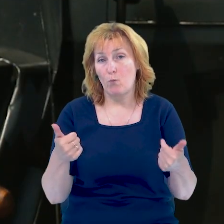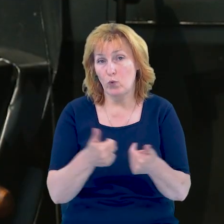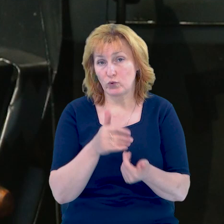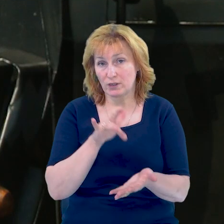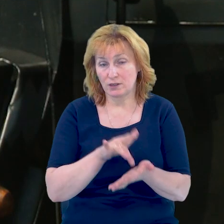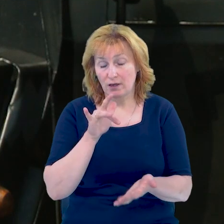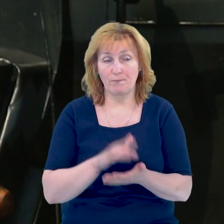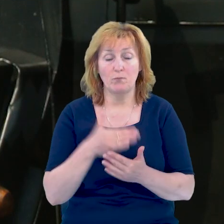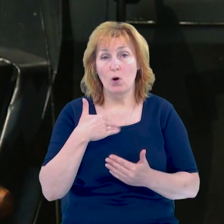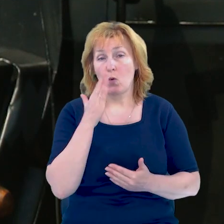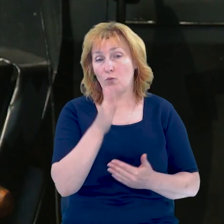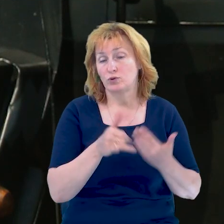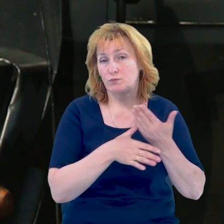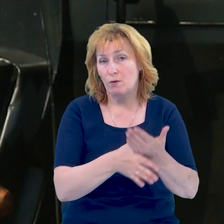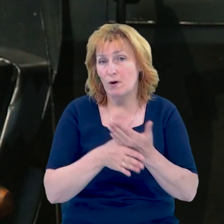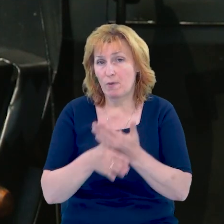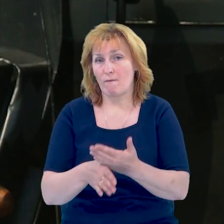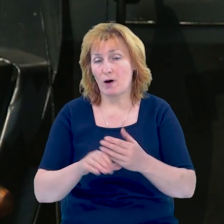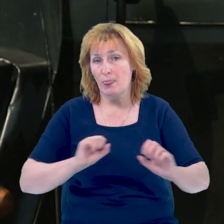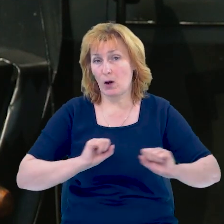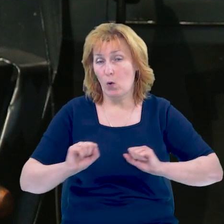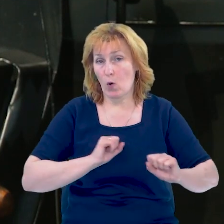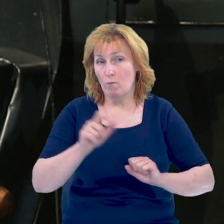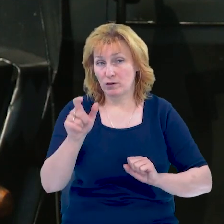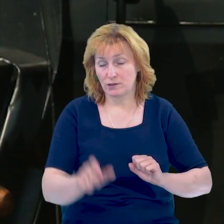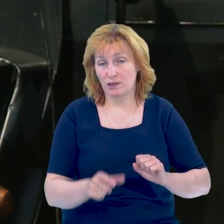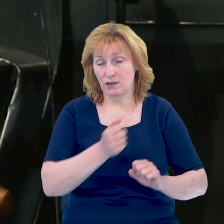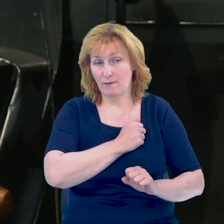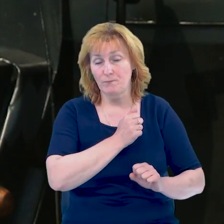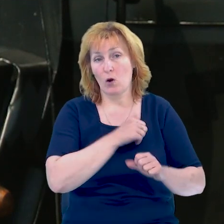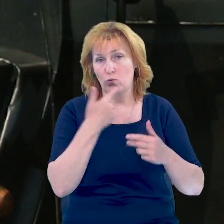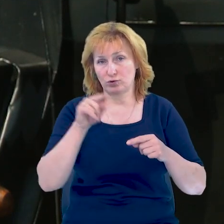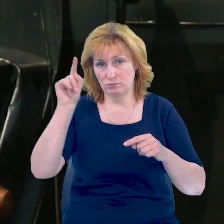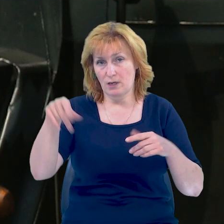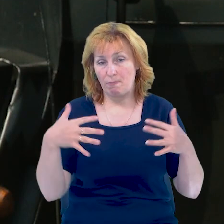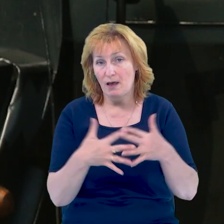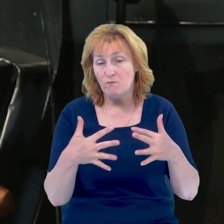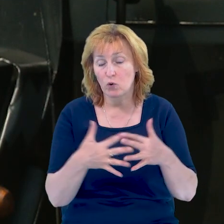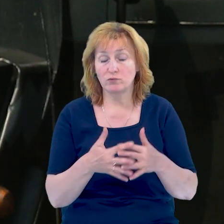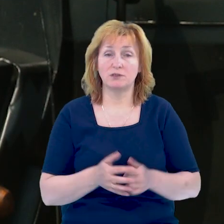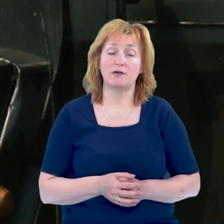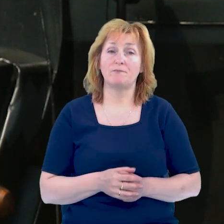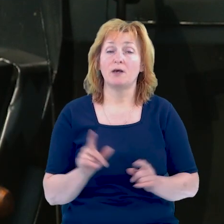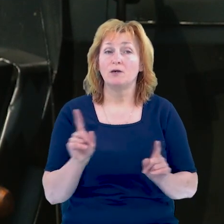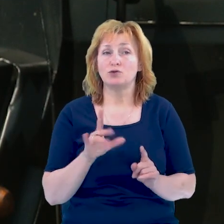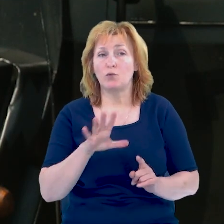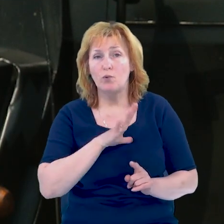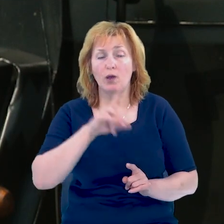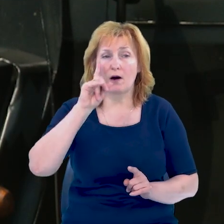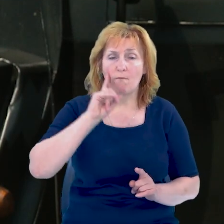командирам на позиціях вже безпосередньо на фронті, для того, щоб було